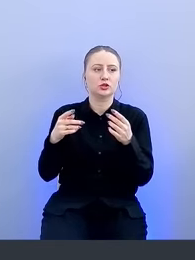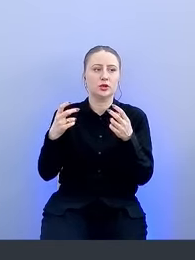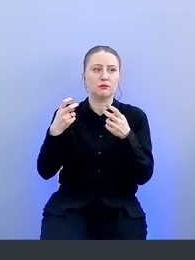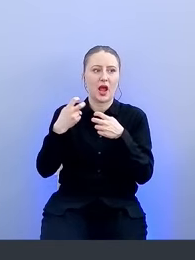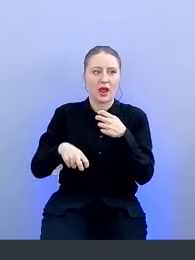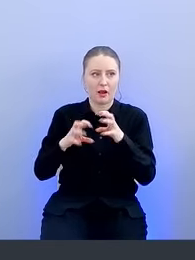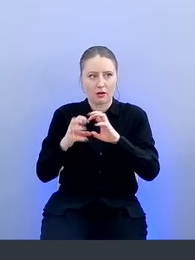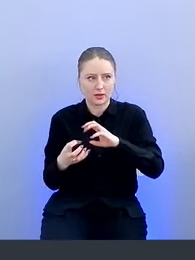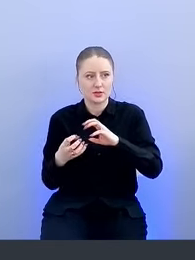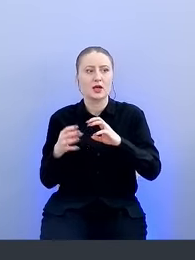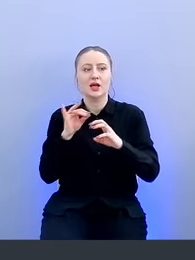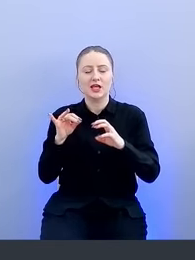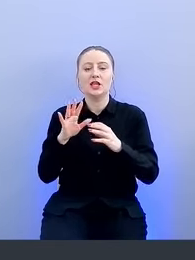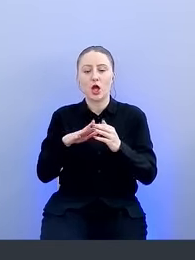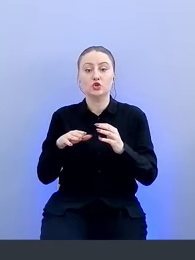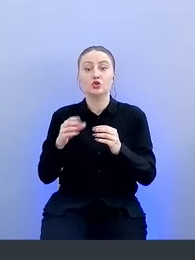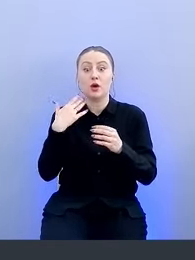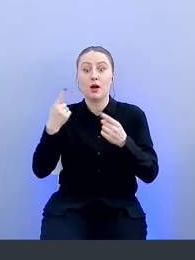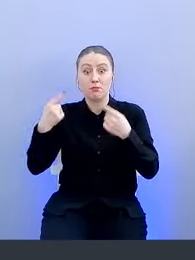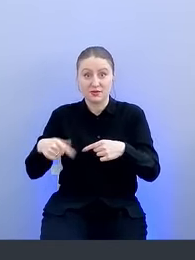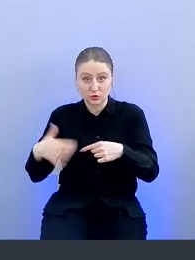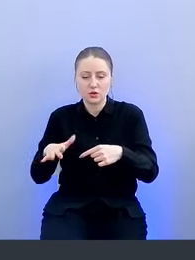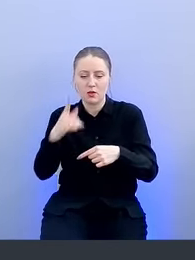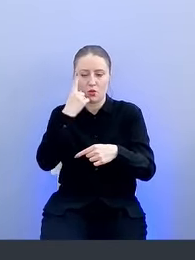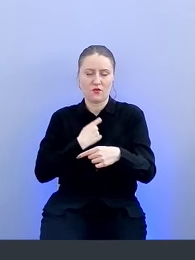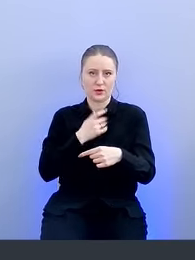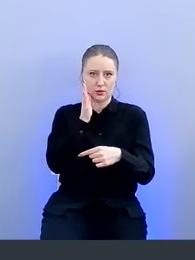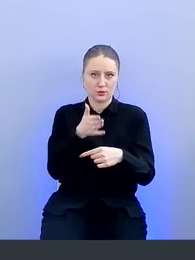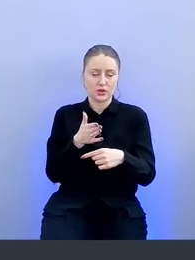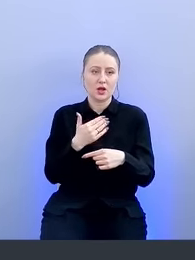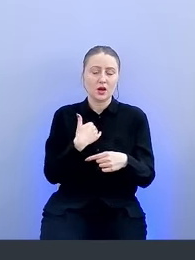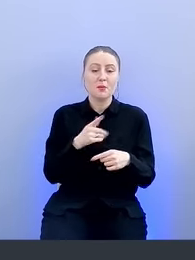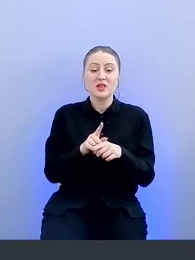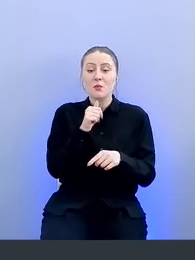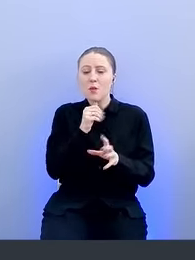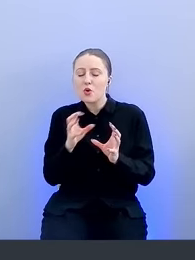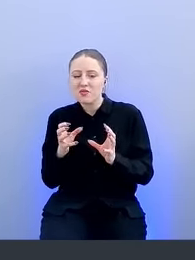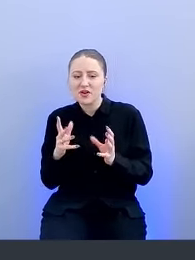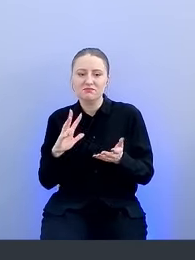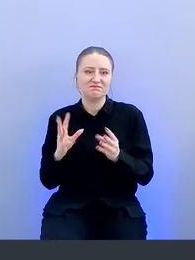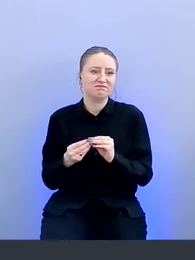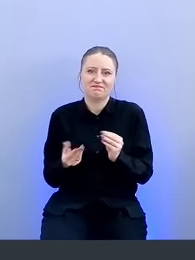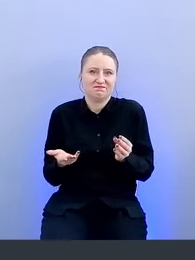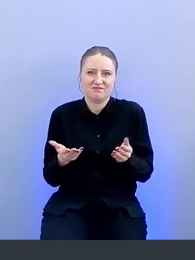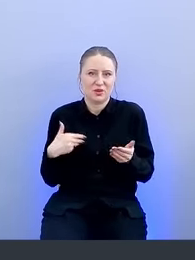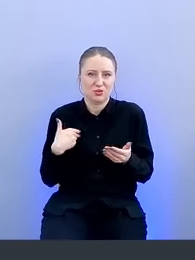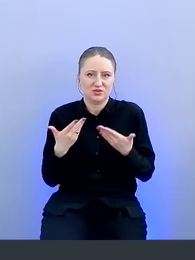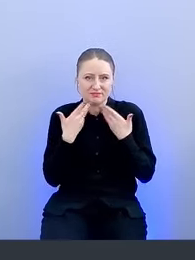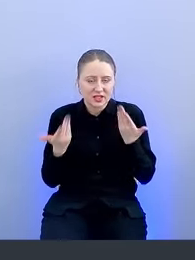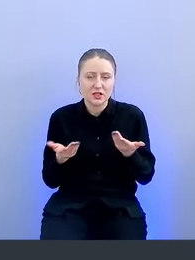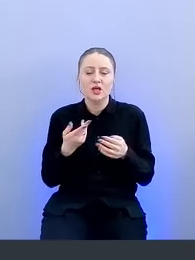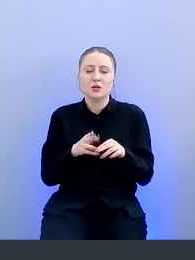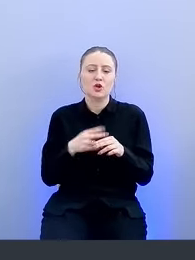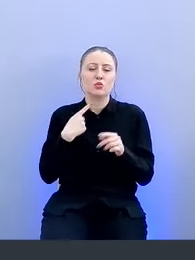нас еще и уведомит об этом. Мы попробовали, не получили ничего хорошего и принципиально отказались от прогона по